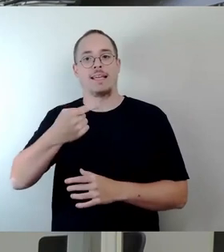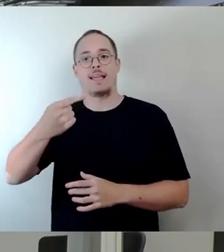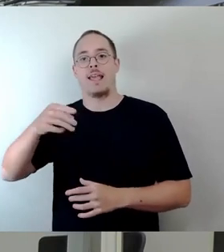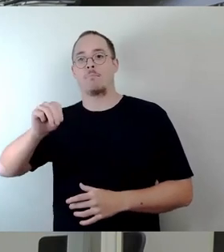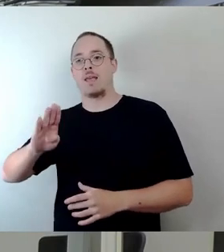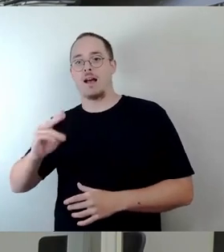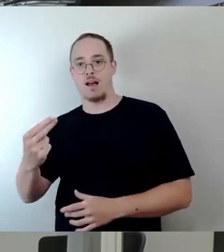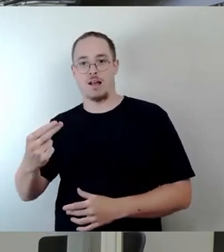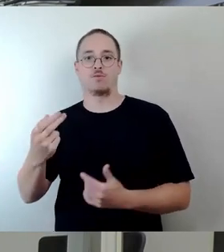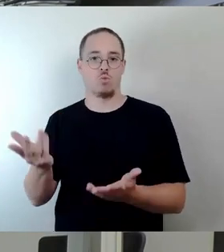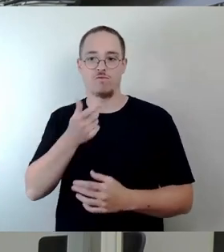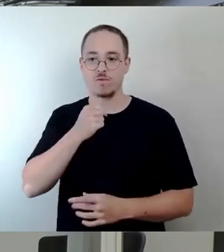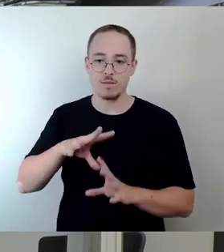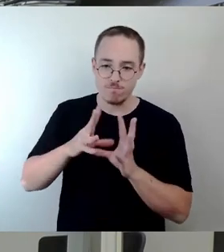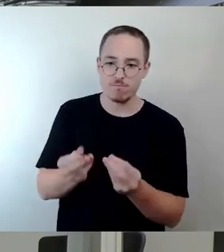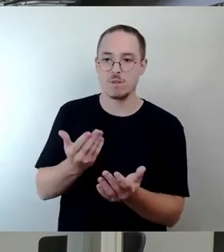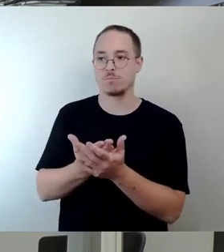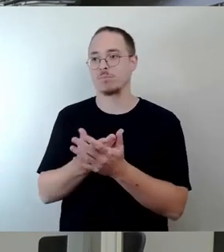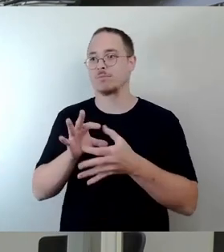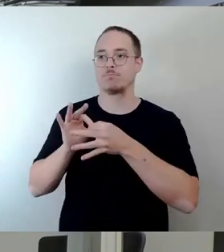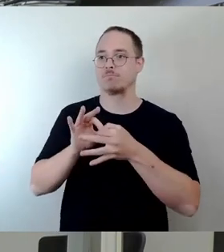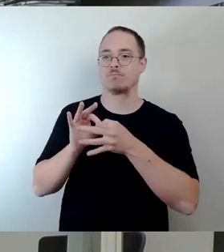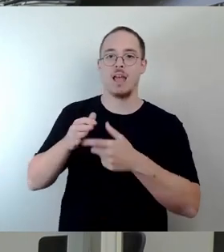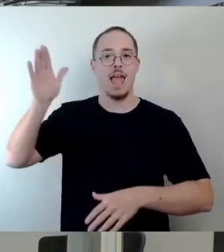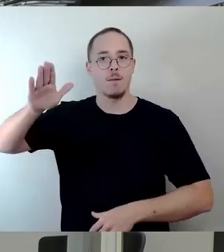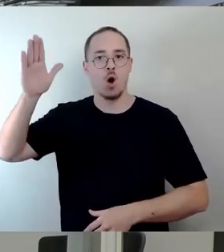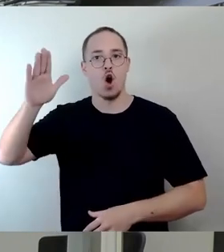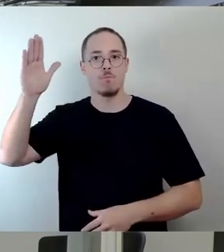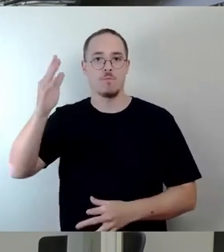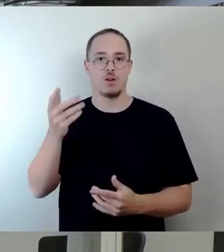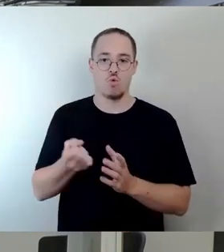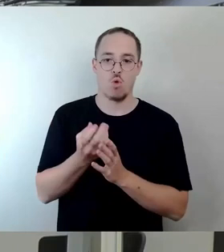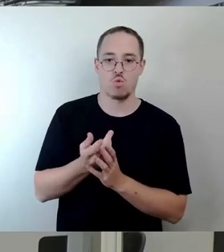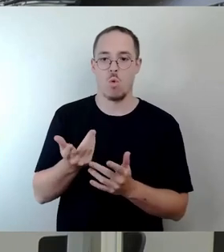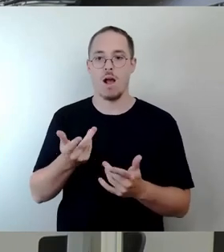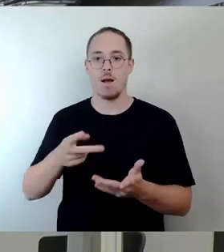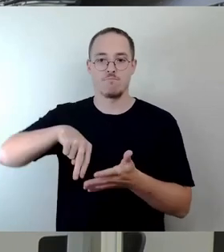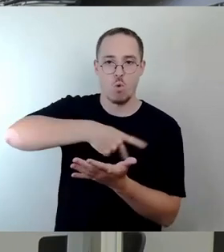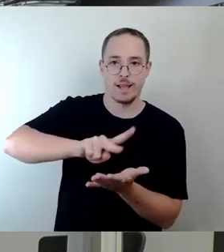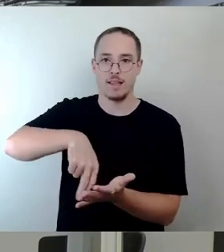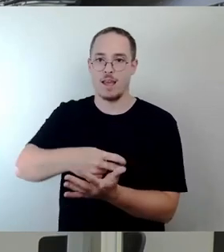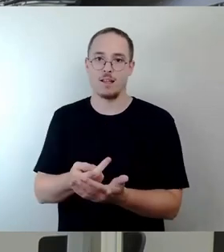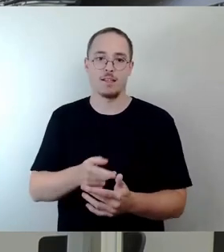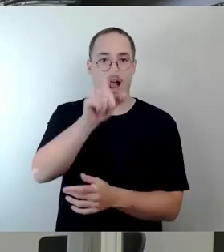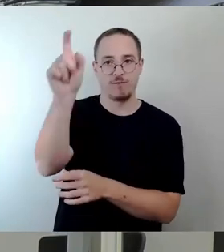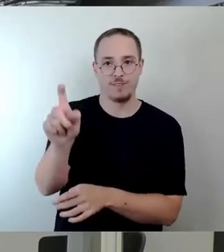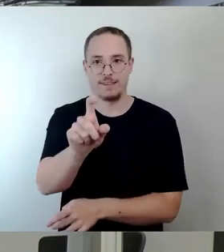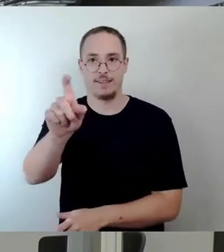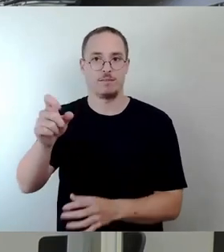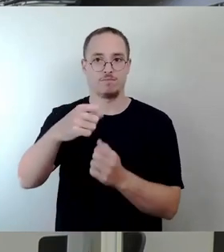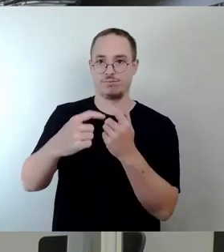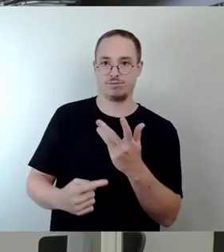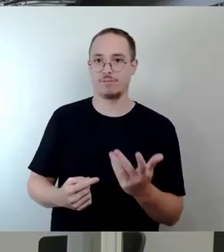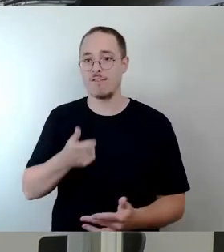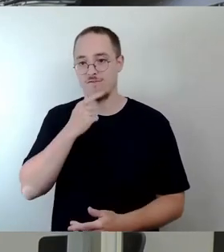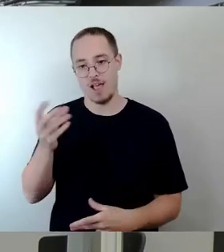-Kultur, Graffiti, Breakdance vereint, alles unter einem Dach quasi bündeln. Das ist noch in Gründung, es